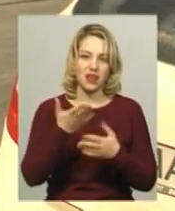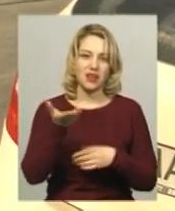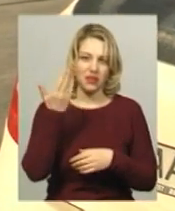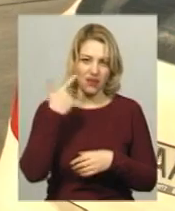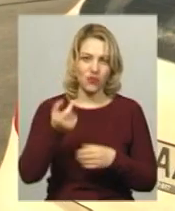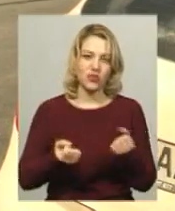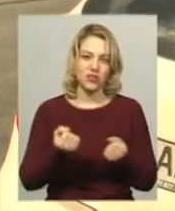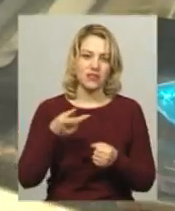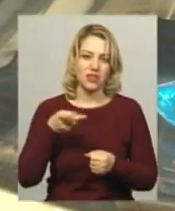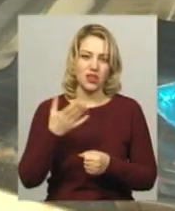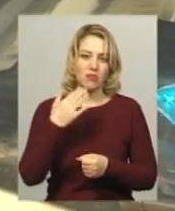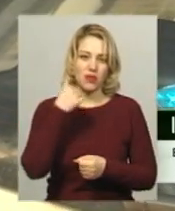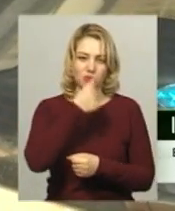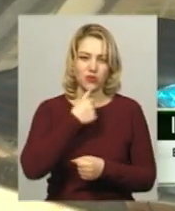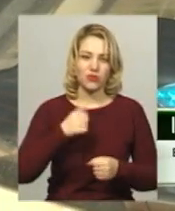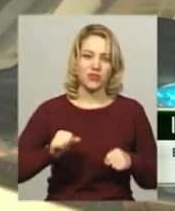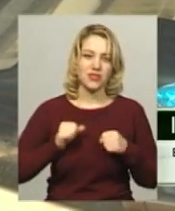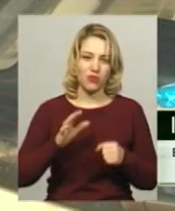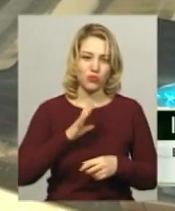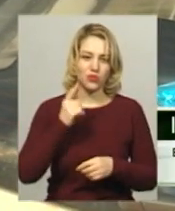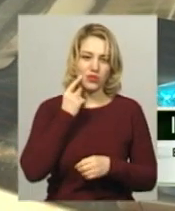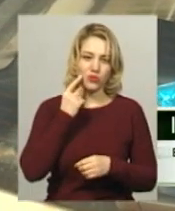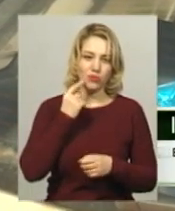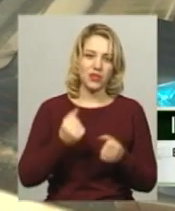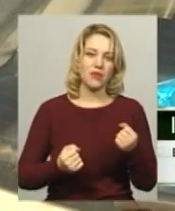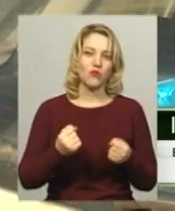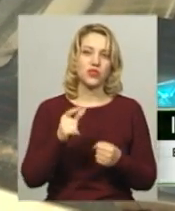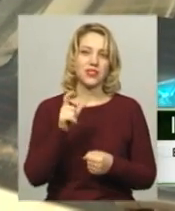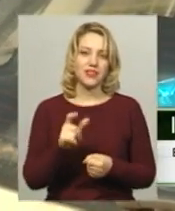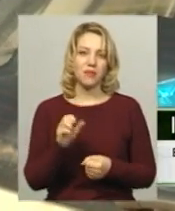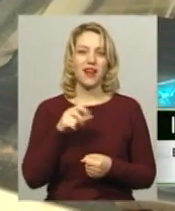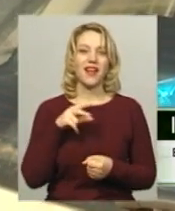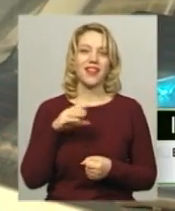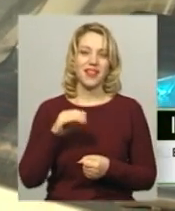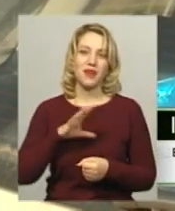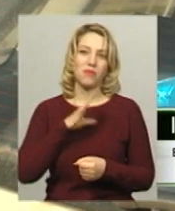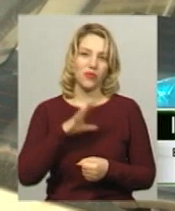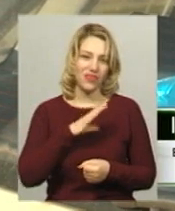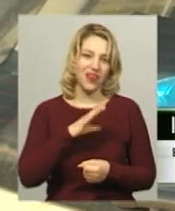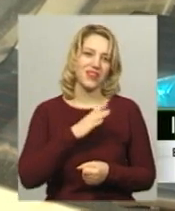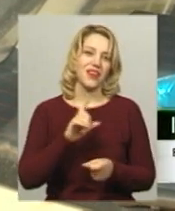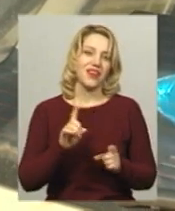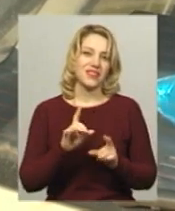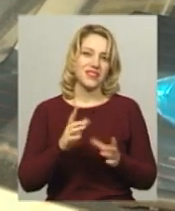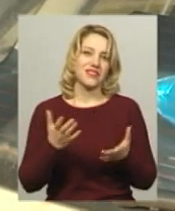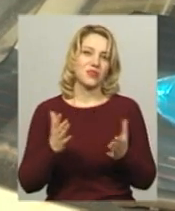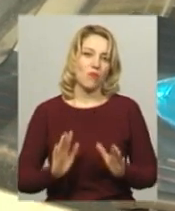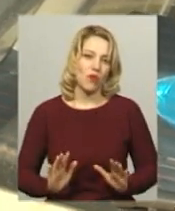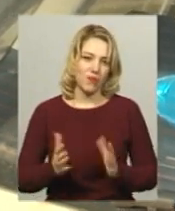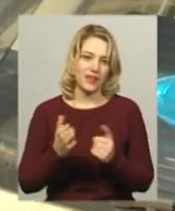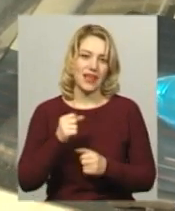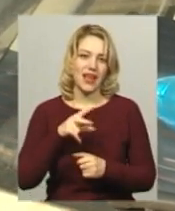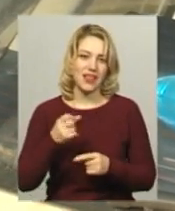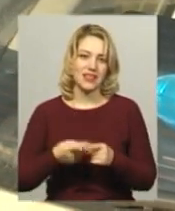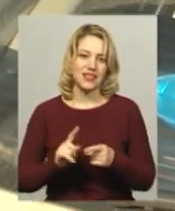з 2005 року. Стараюся бути сумлінним водієм, але бувають, звичайно, якісь можливі моменти, але